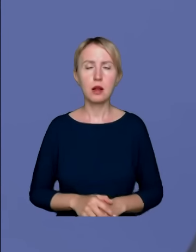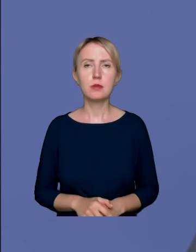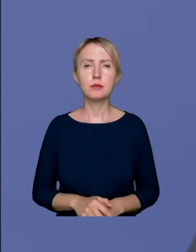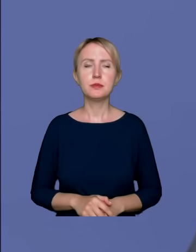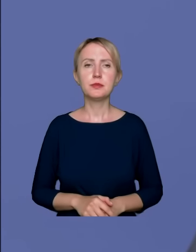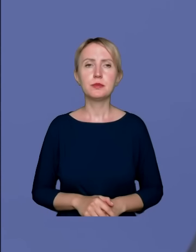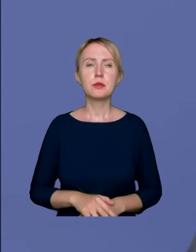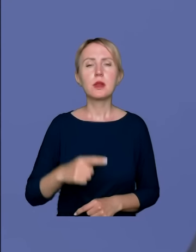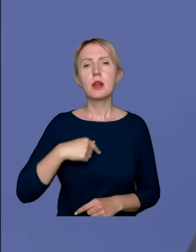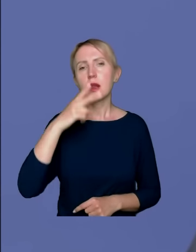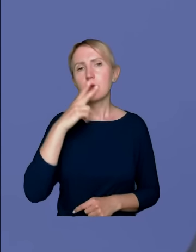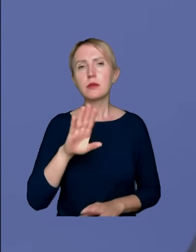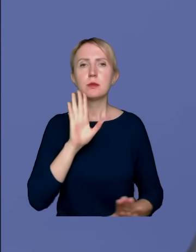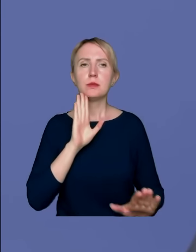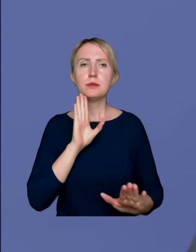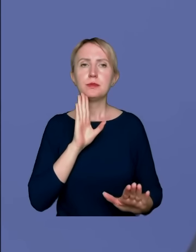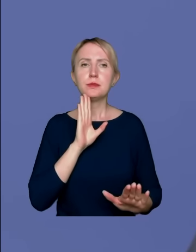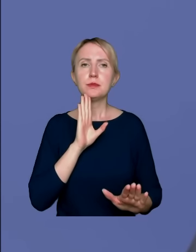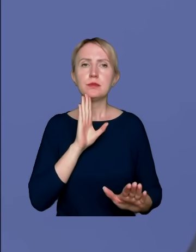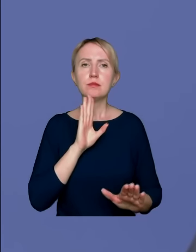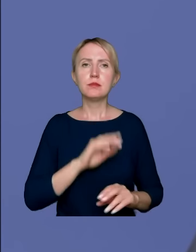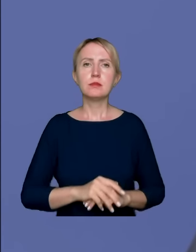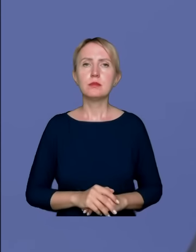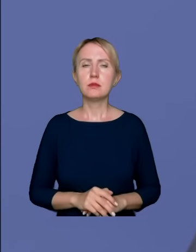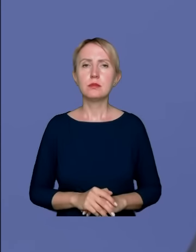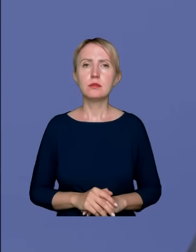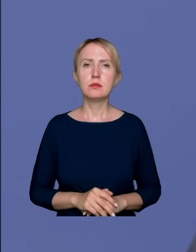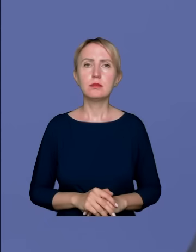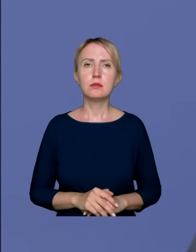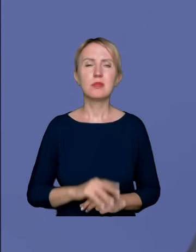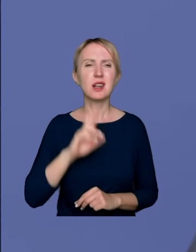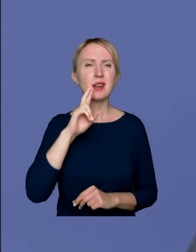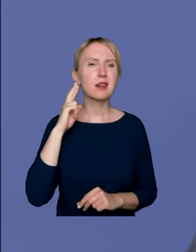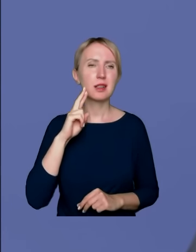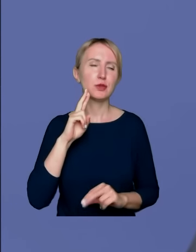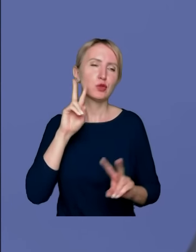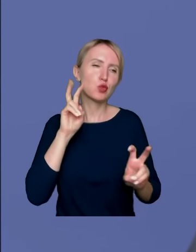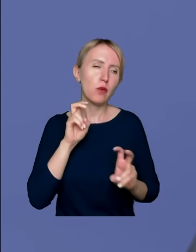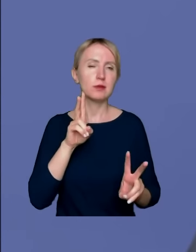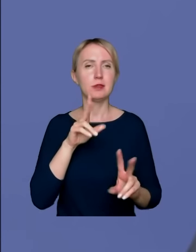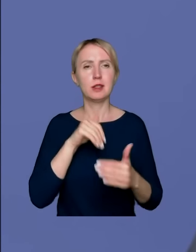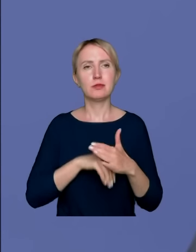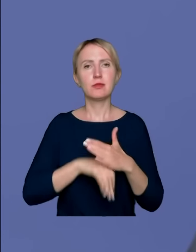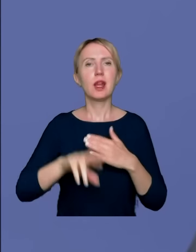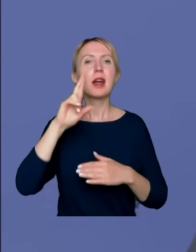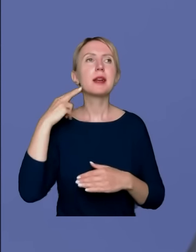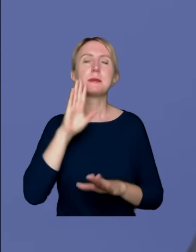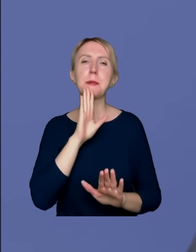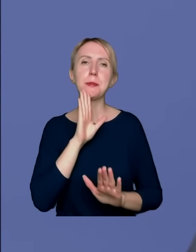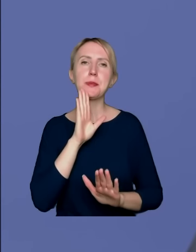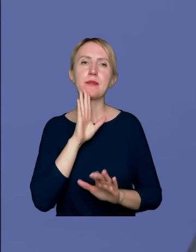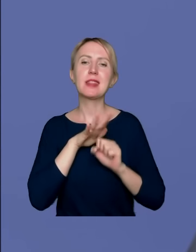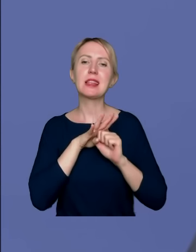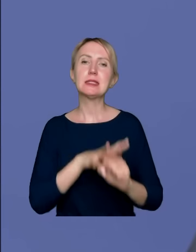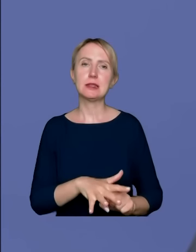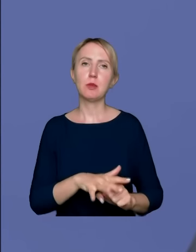pewnego rodzaju, w cudzysłowie, rasistowskie podejście. To znaczy, że rasizm jest pewną dyskryminacją